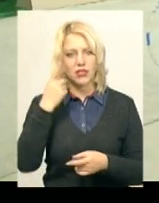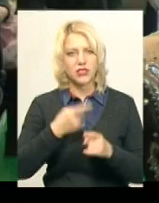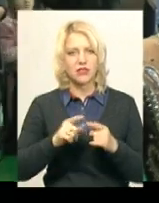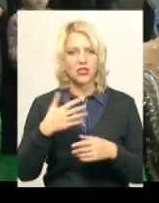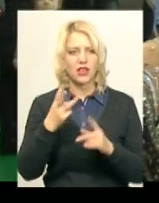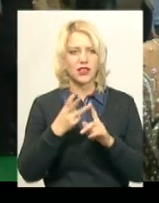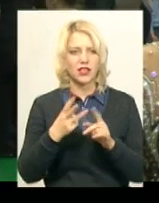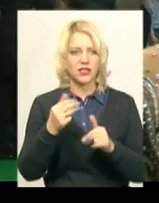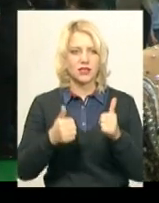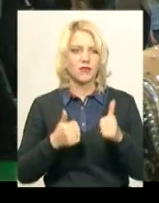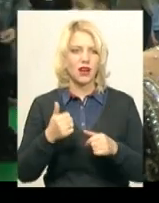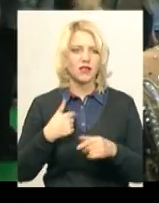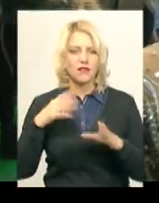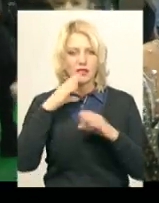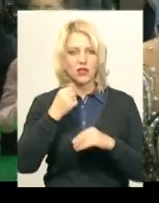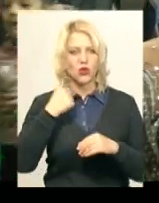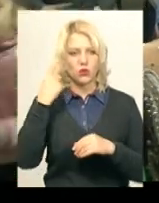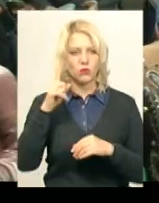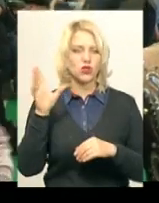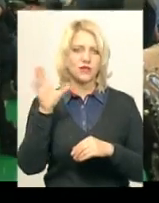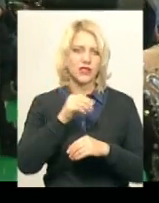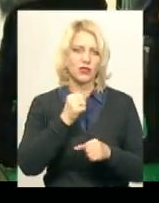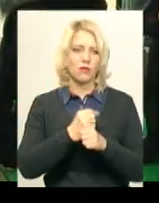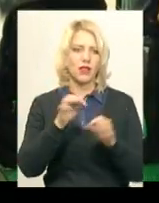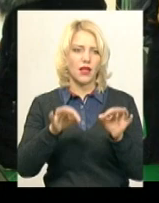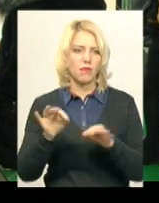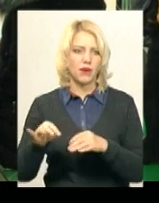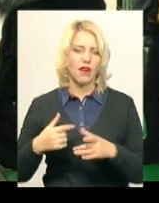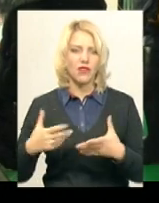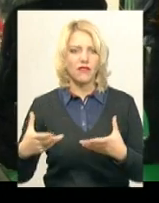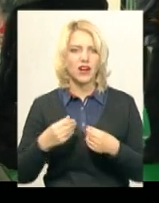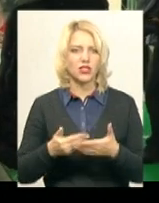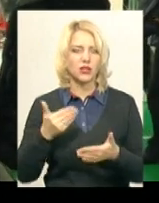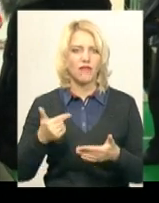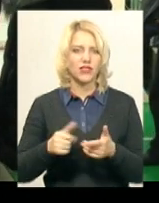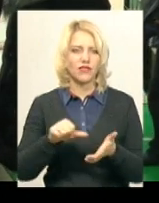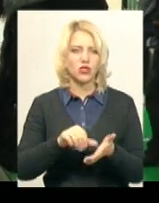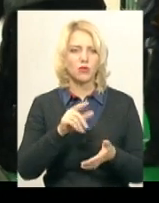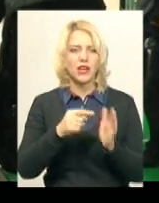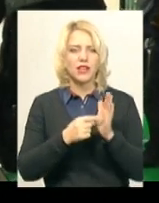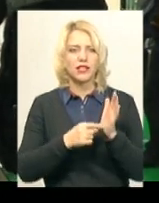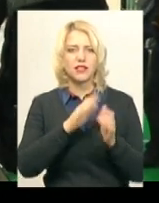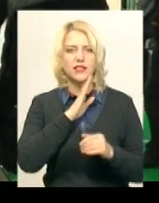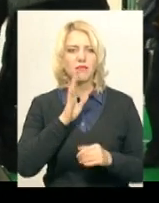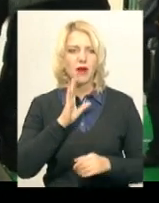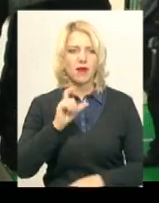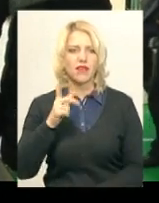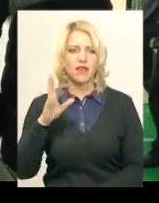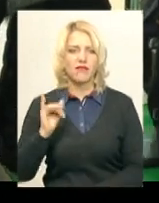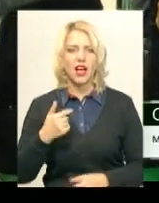змагання. «Вдалося, і я думаю, що я все зробила правильно». Враженнями від виступу ділиться мама Єви Ольга Іванюк.